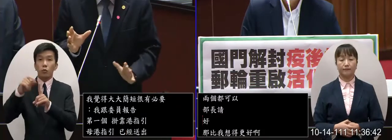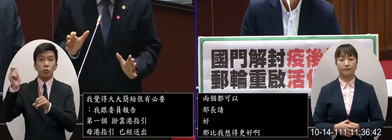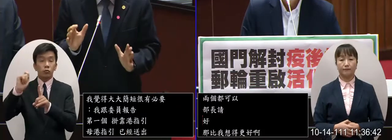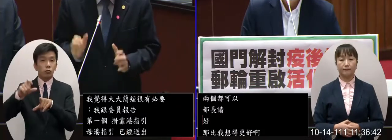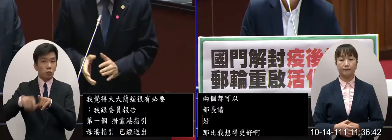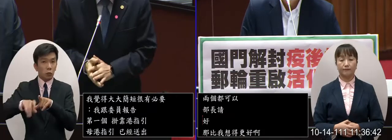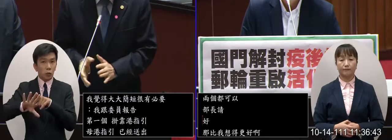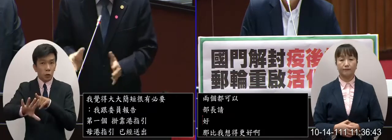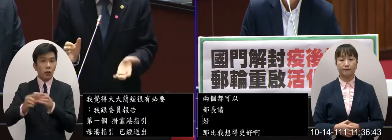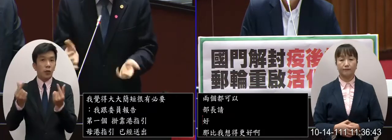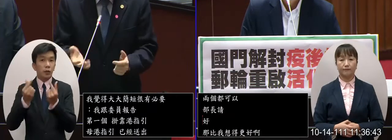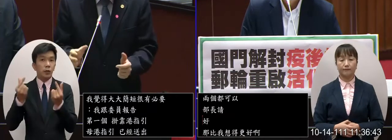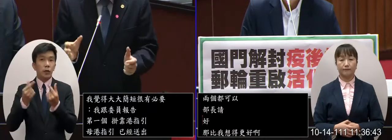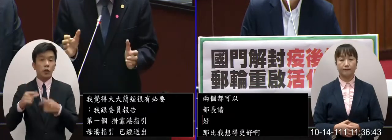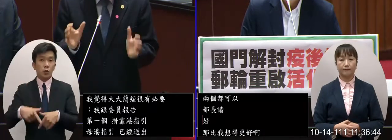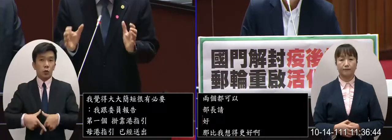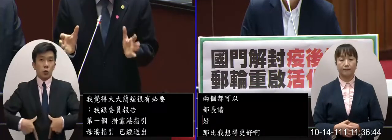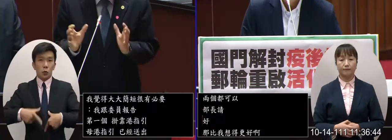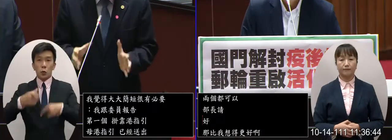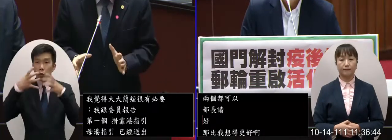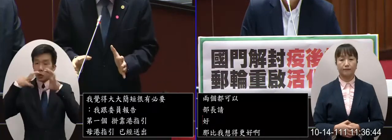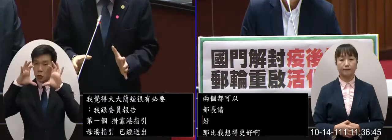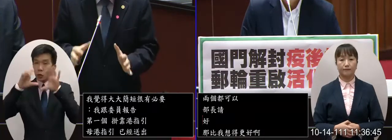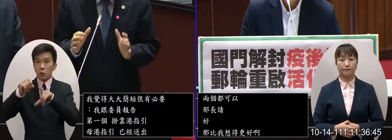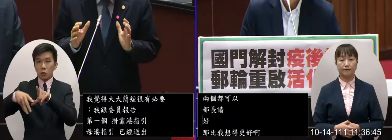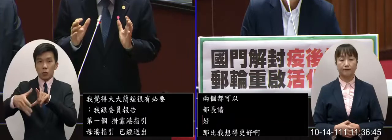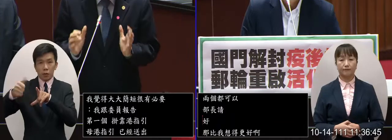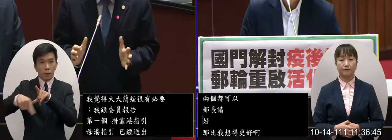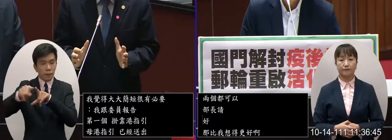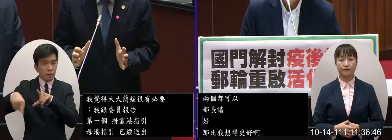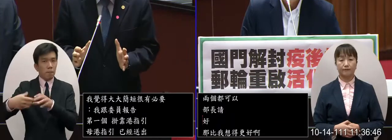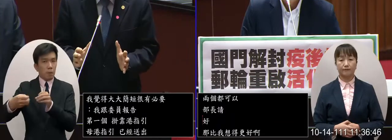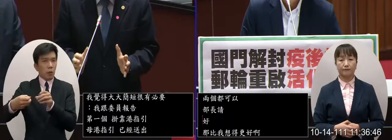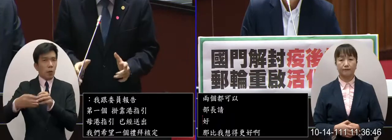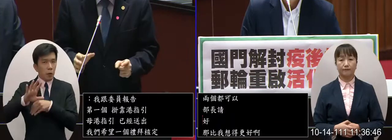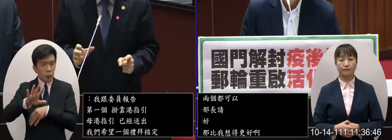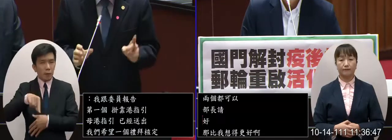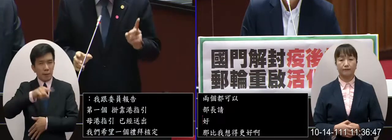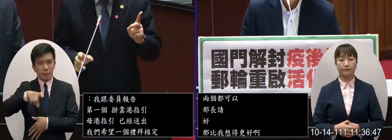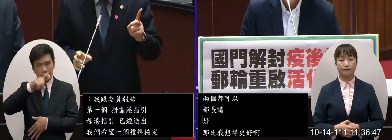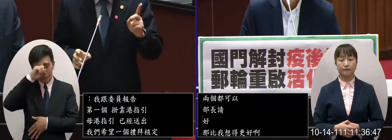現在在基